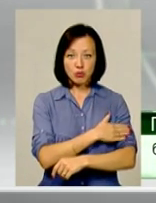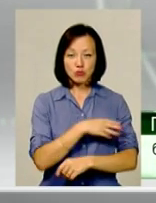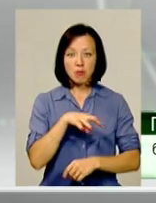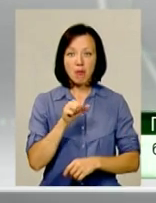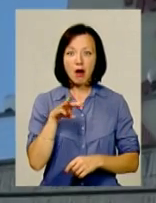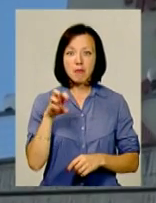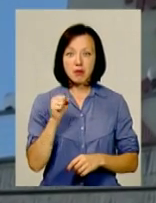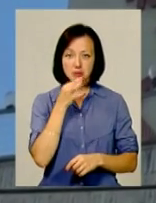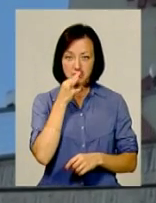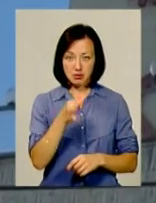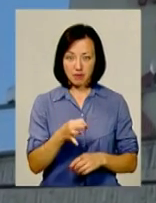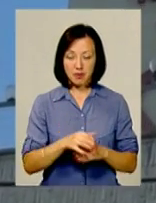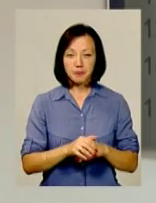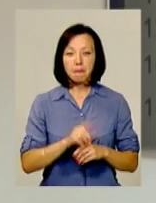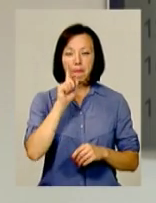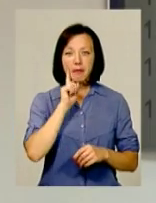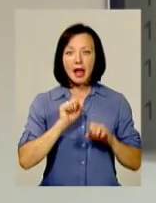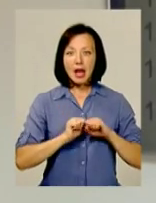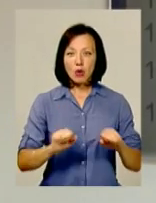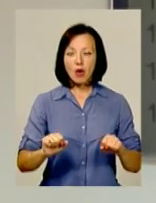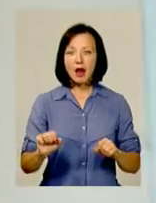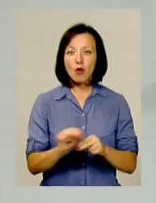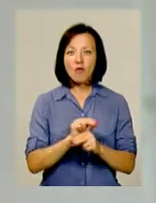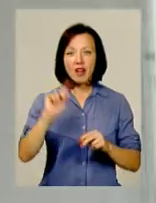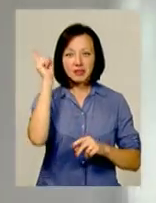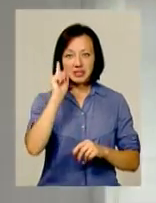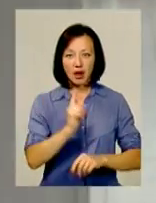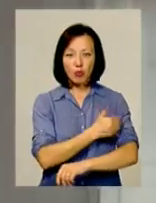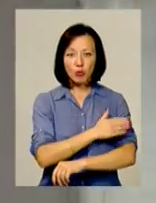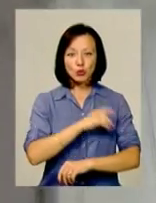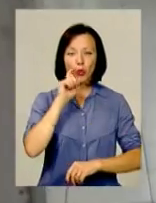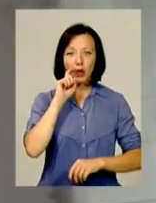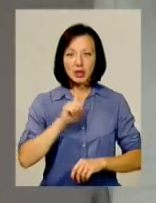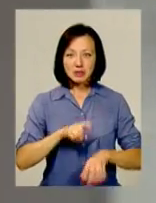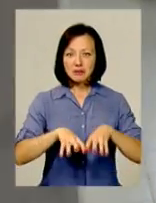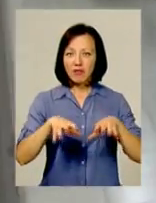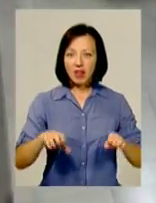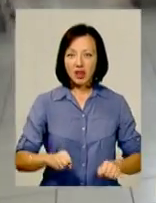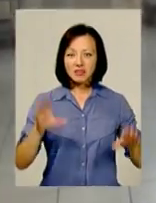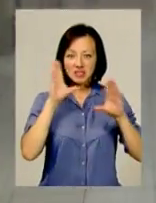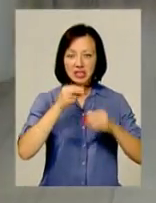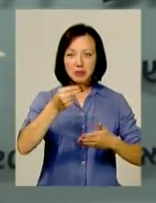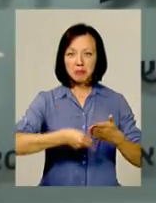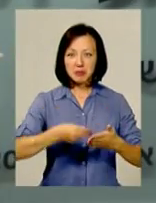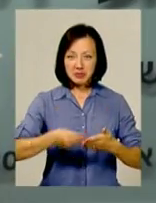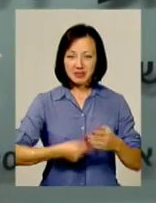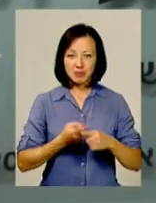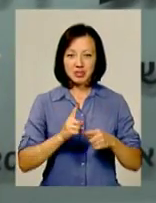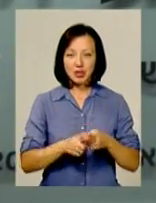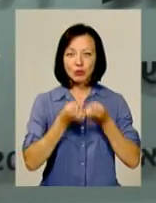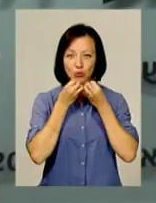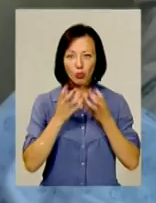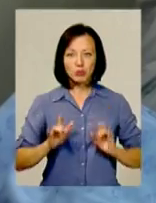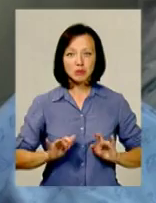А доки героя лікували у клініках Ізраїля та Польщі, українські можновладці встигли підписатися під цією доброю